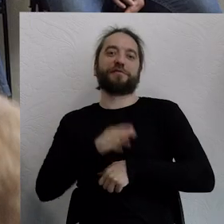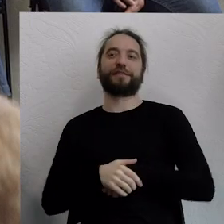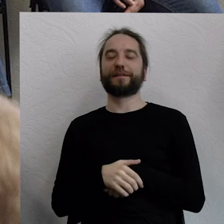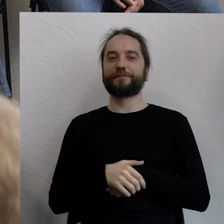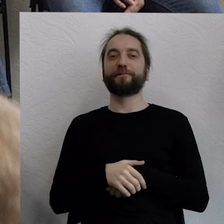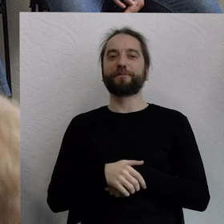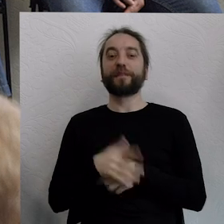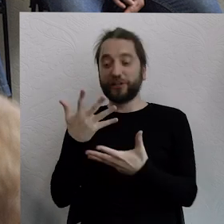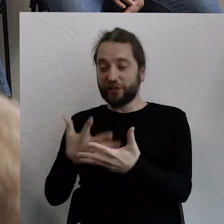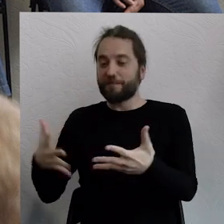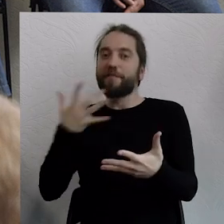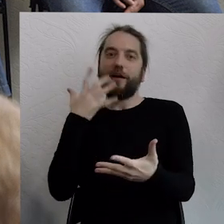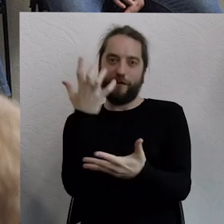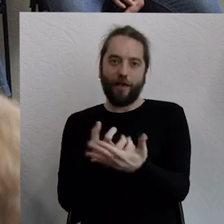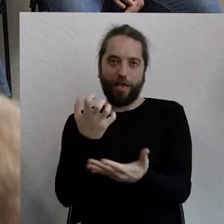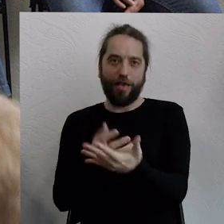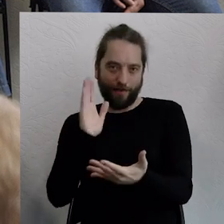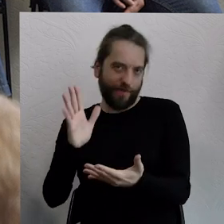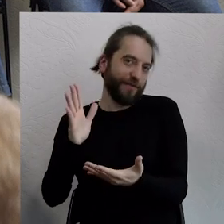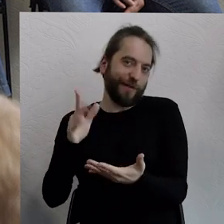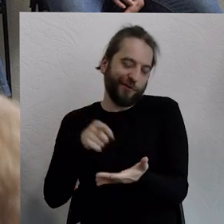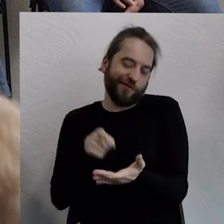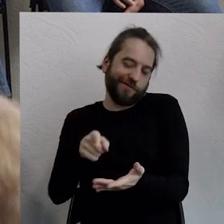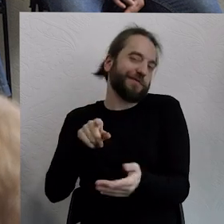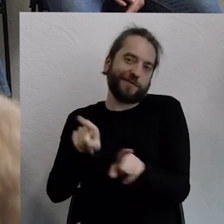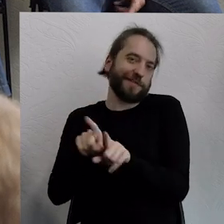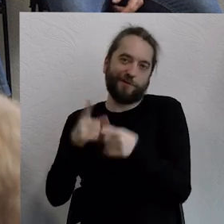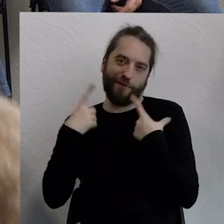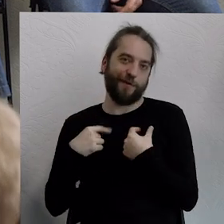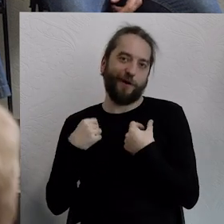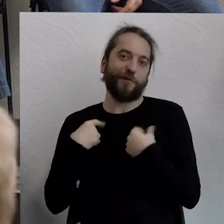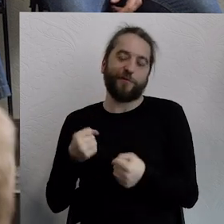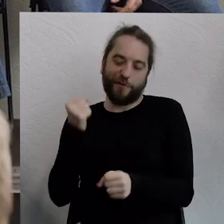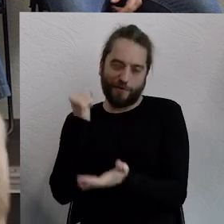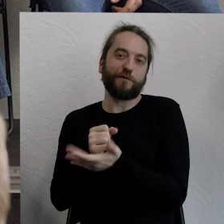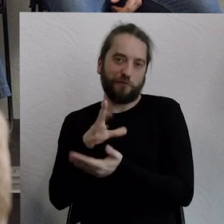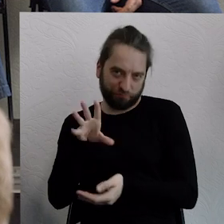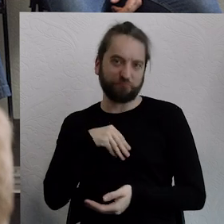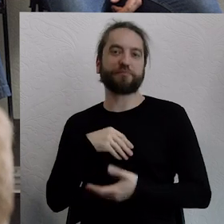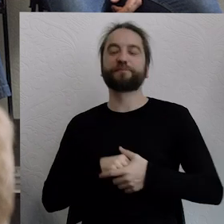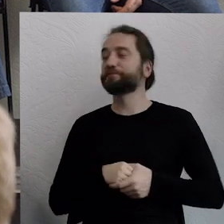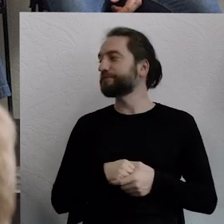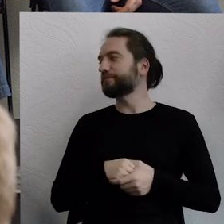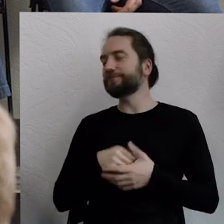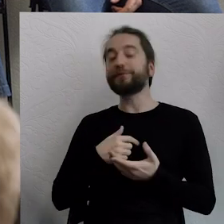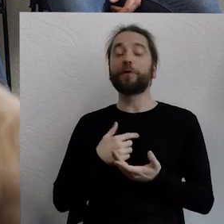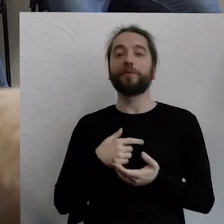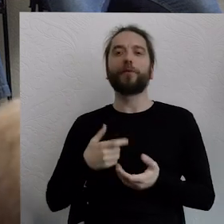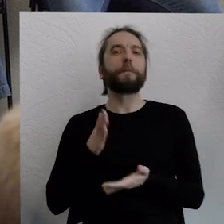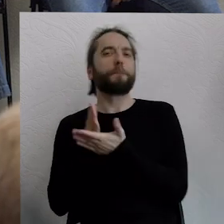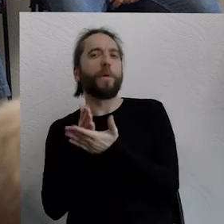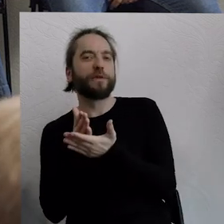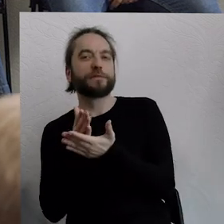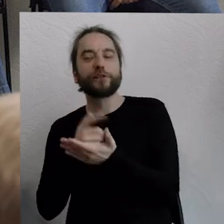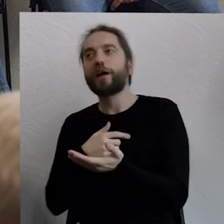trawić, a również może ją mieć. Więc to jest moje koło ratunkowe. Jeżeli mogę jeszcze